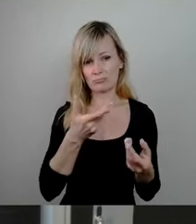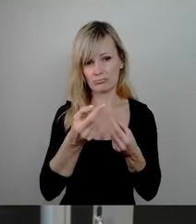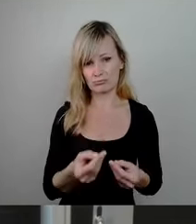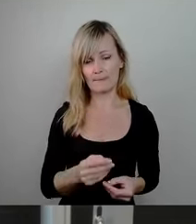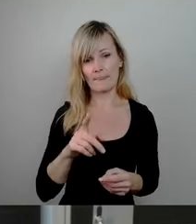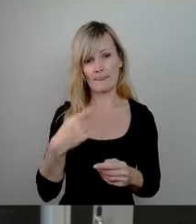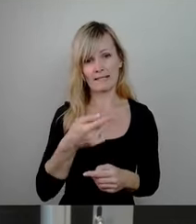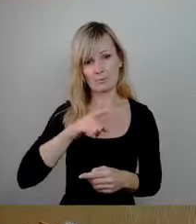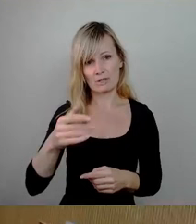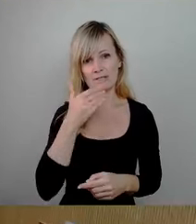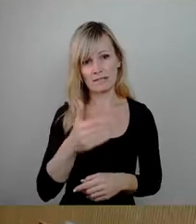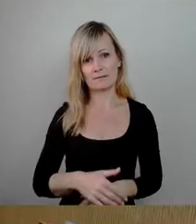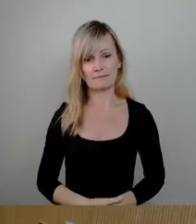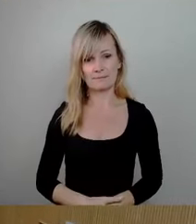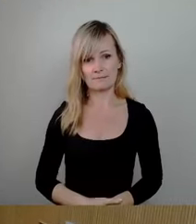Monaten. Dankeschön.